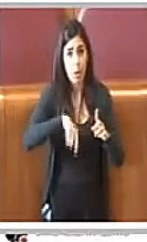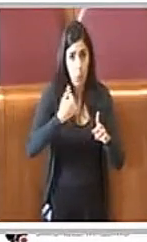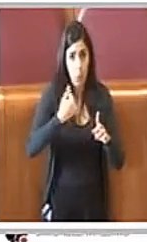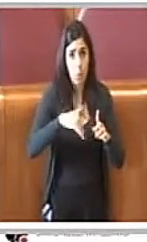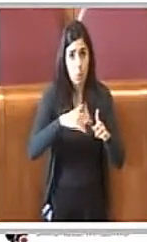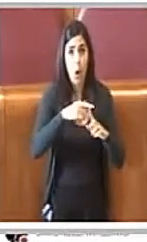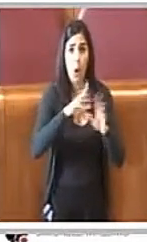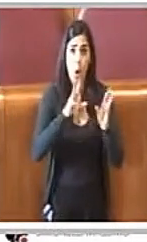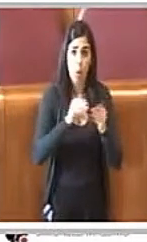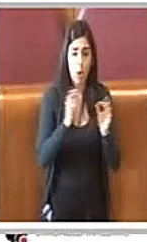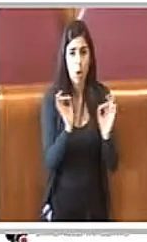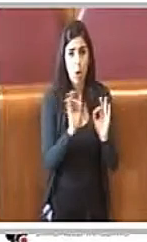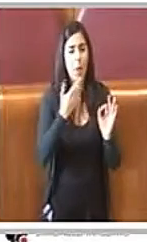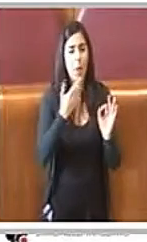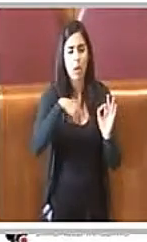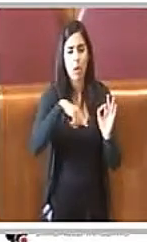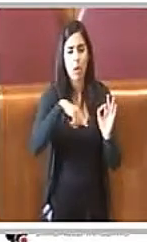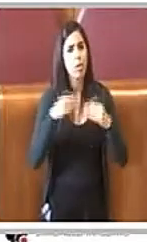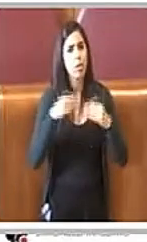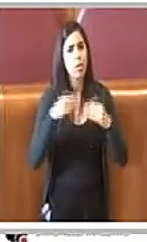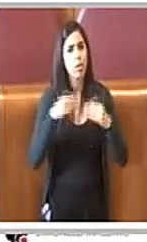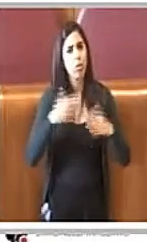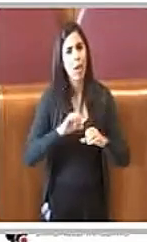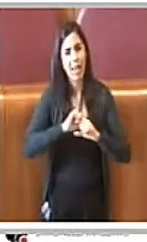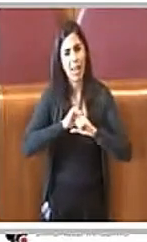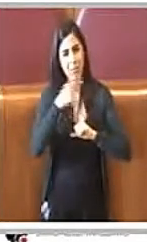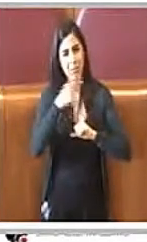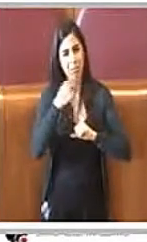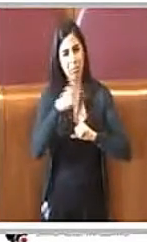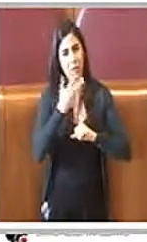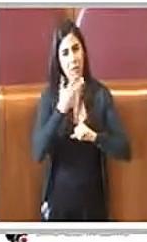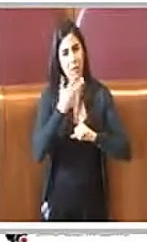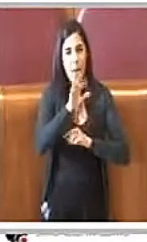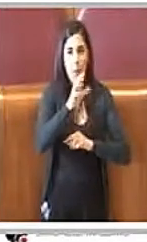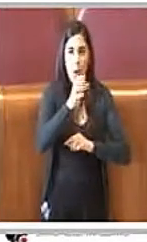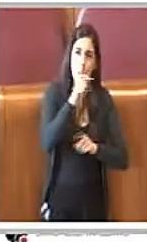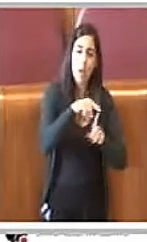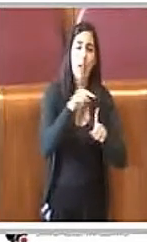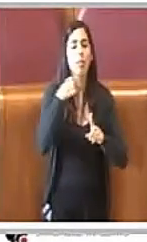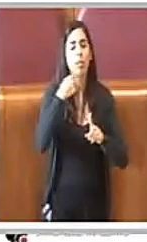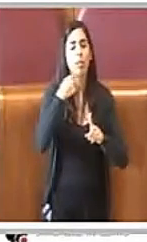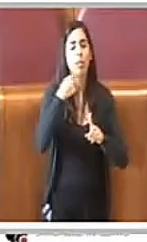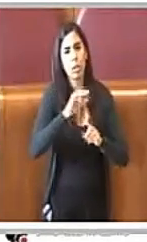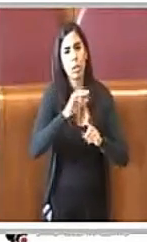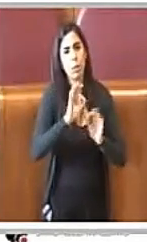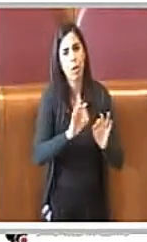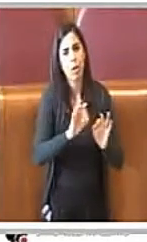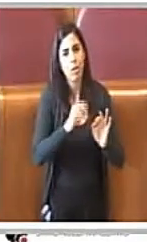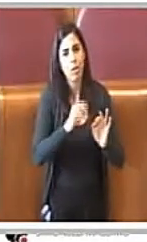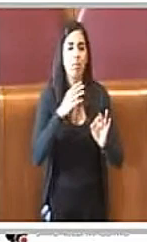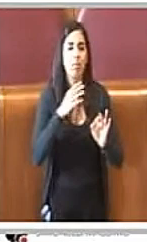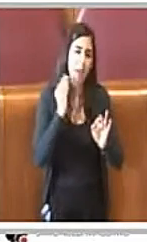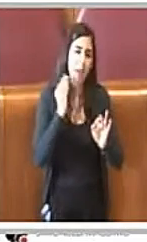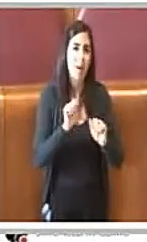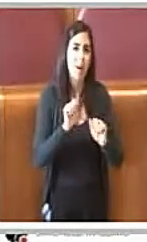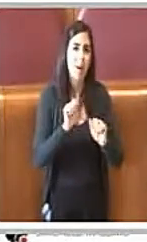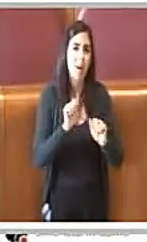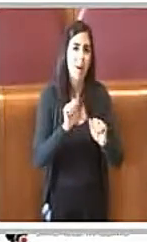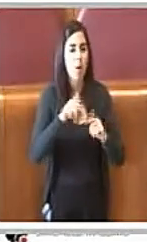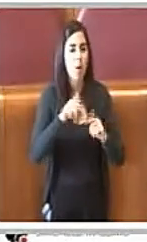completo, però ce l'abbiamo creduto fin dall'inizio e continuiamo a crederci e pensiamo anche di averlo fatto nell'interesse della